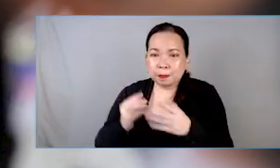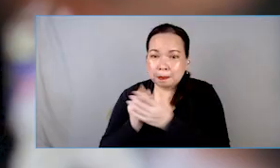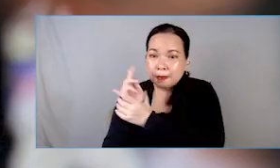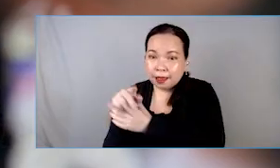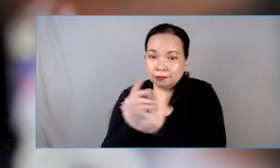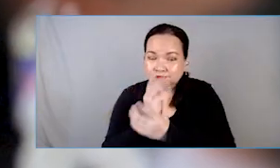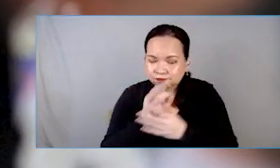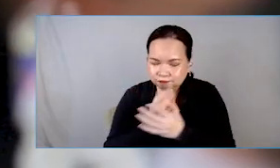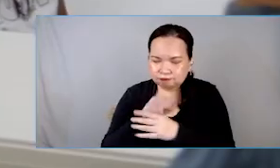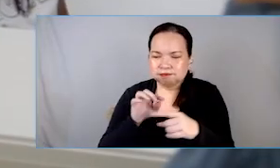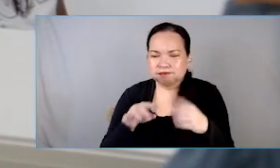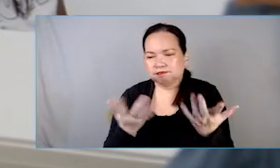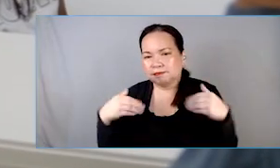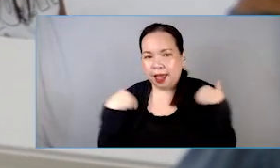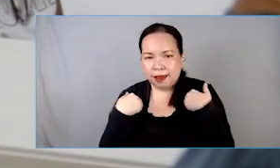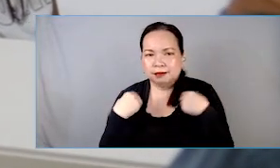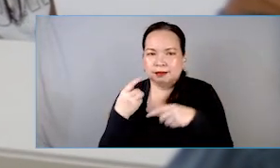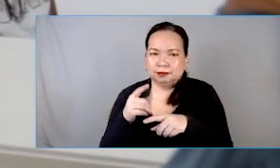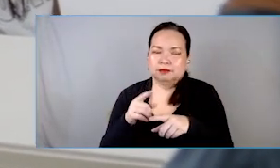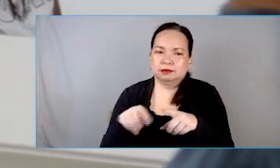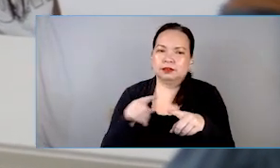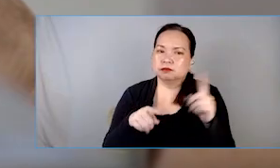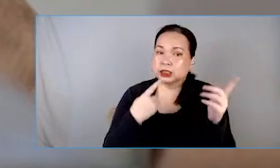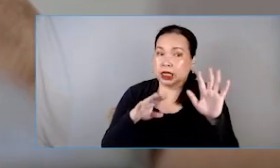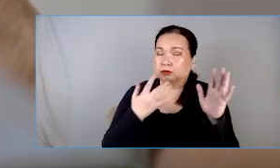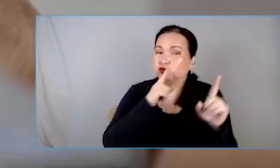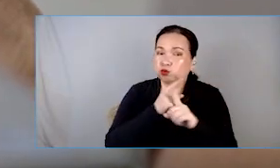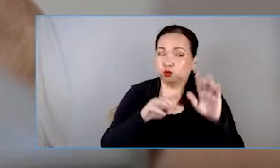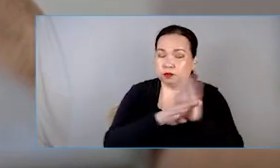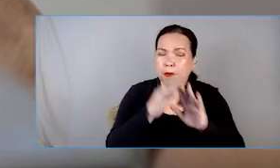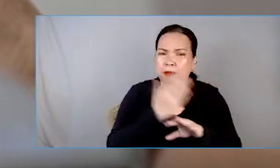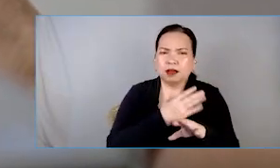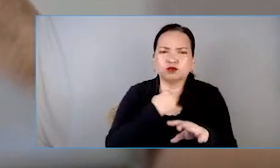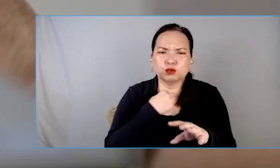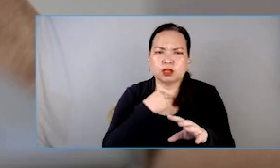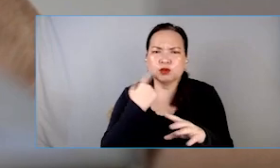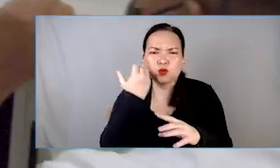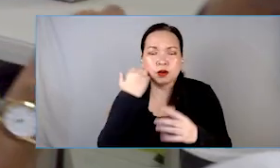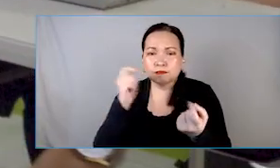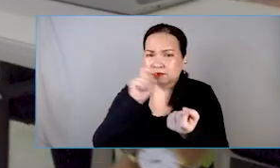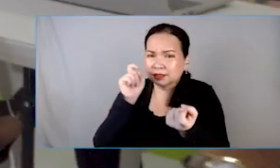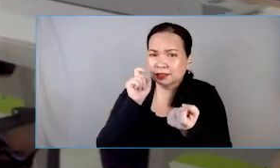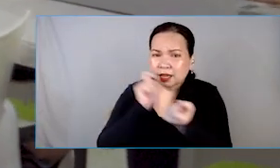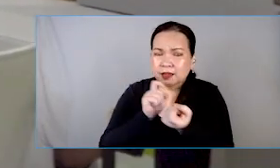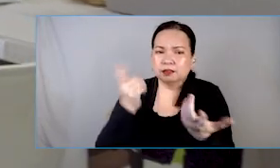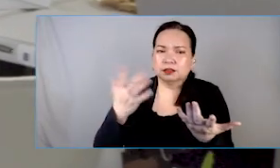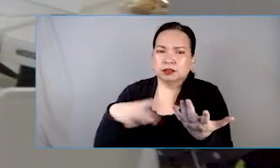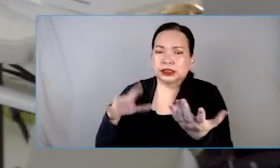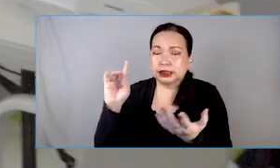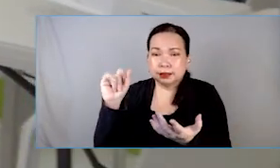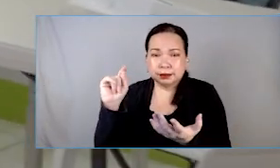Development plans are hobbled by a lack of accurate and accessible data and information. lababas itong